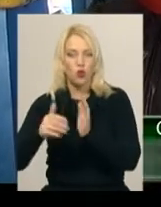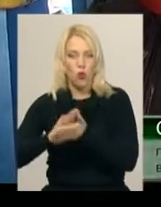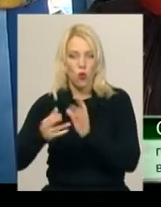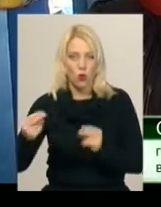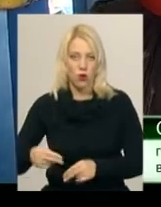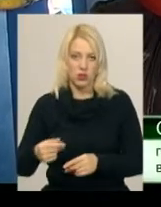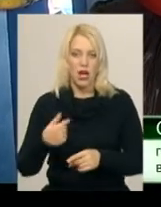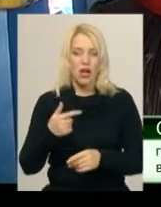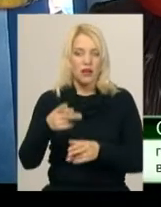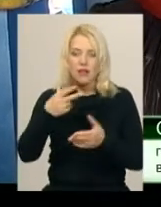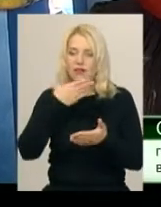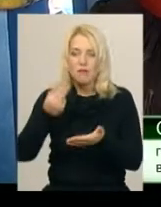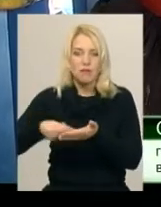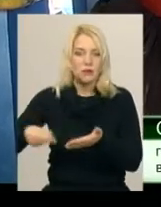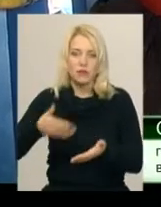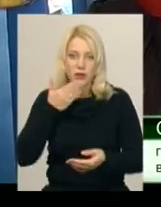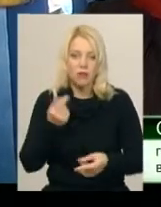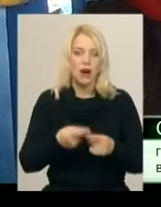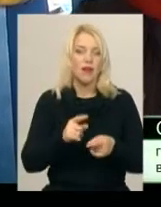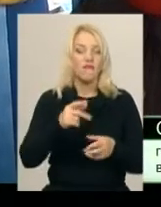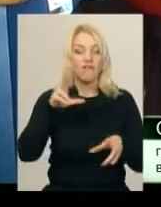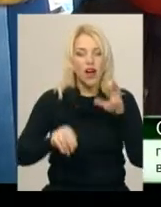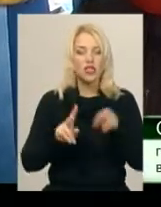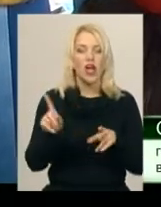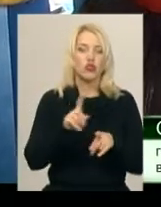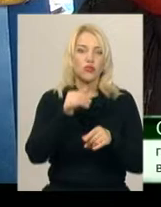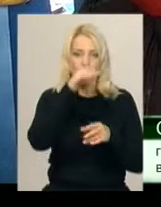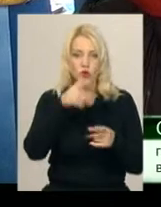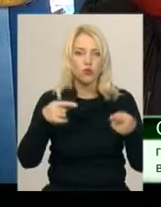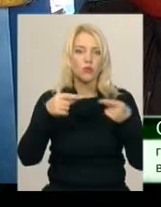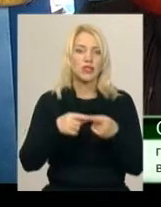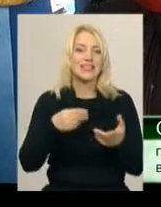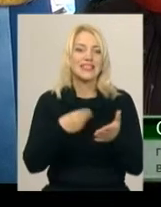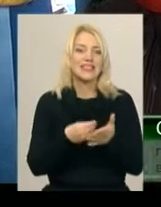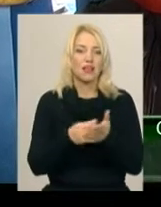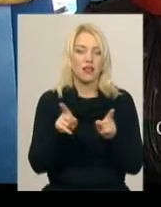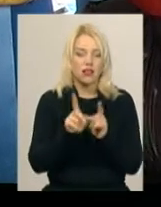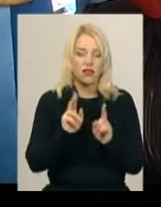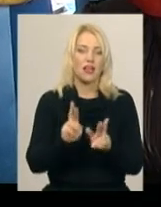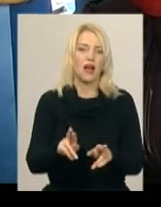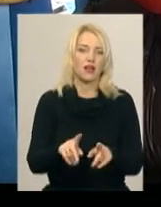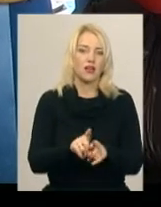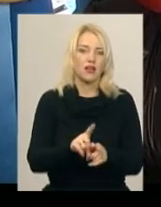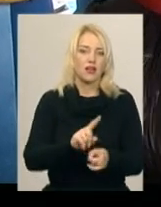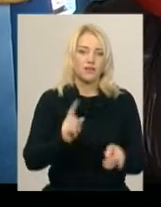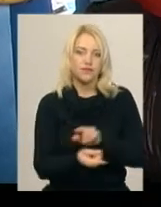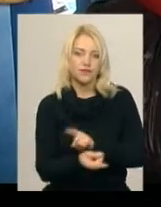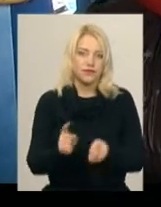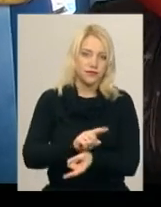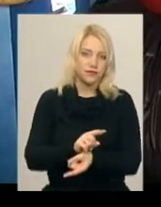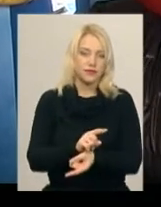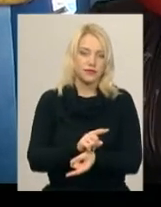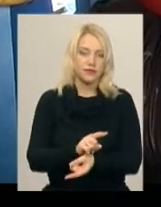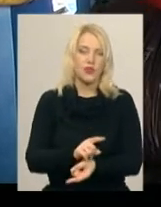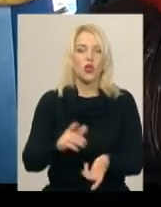що вони не можуть приділитися з ціною. І ось таким чином перекидують